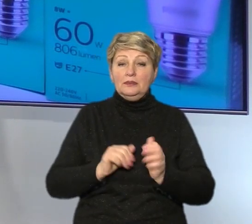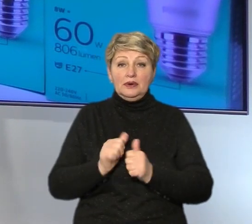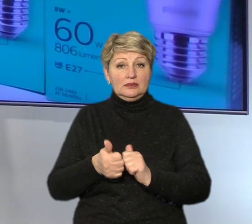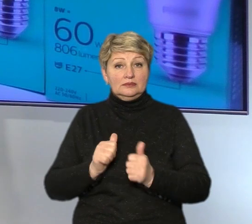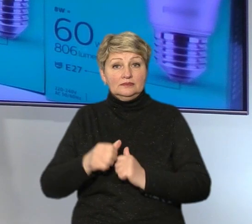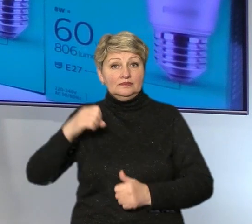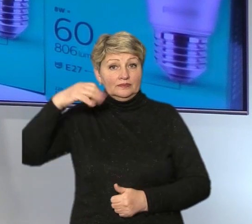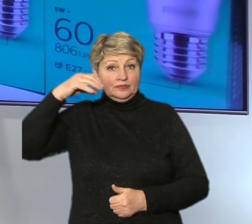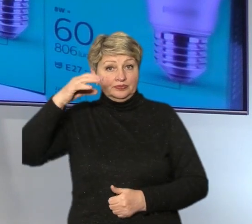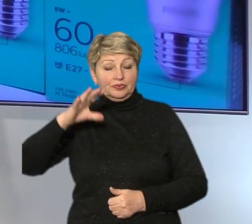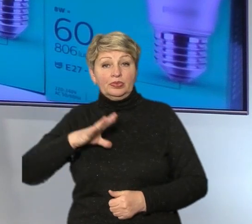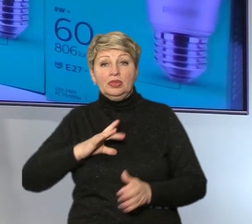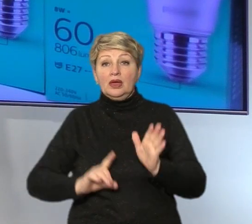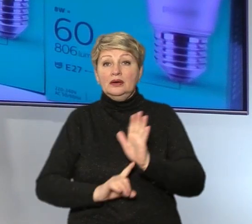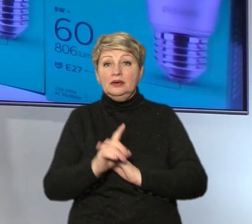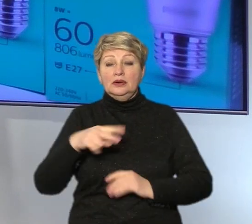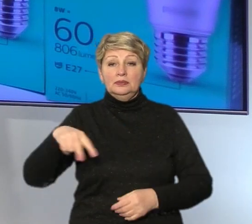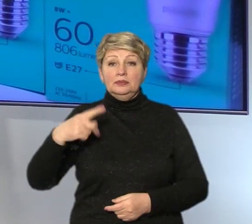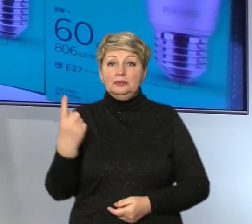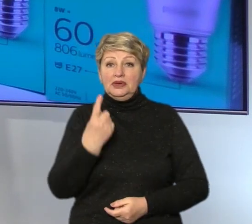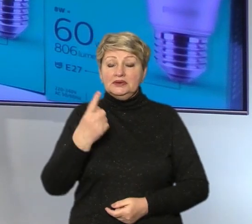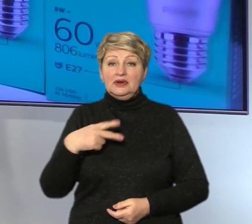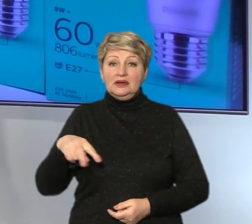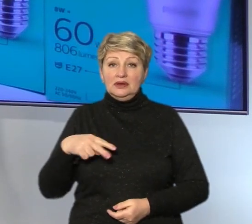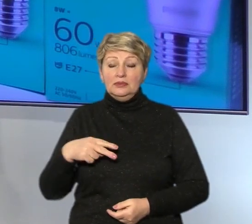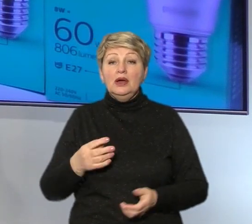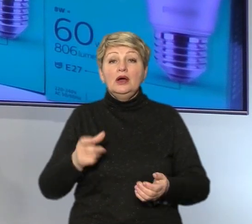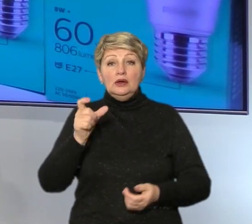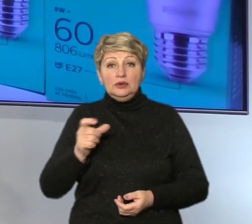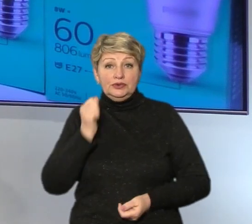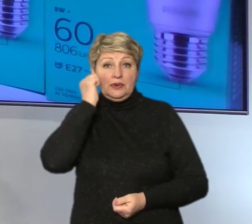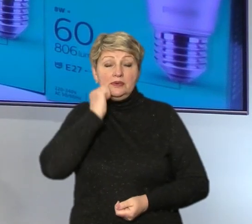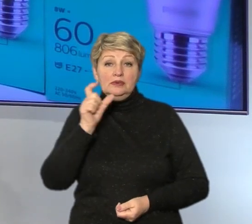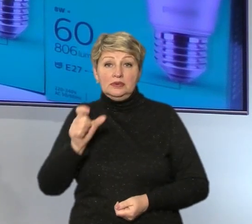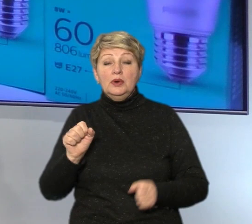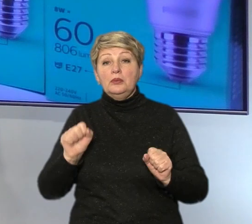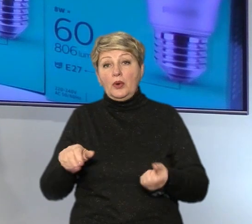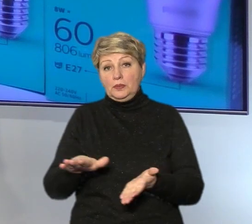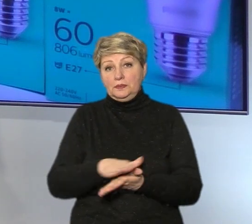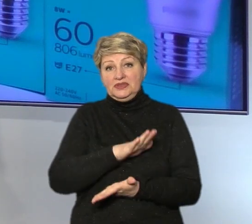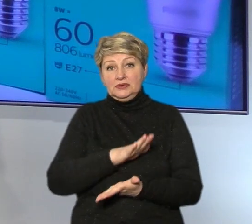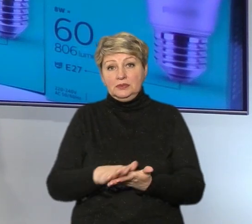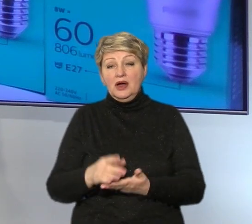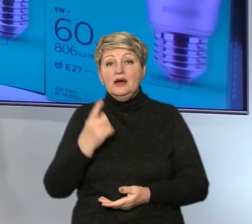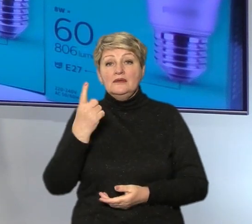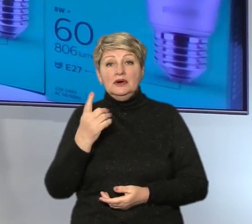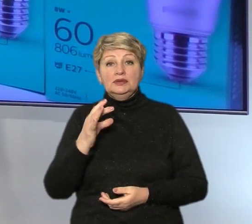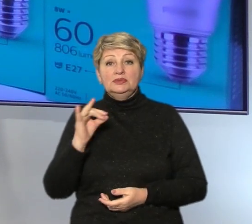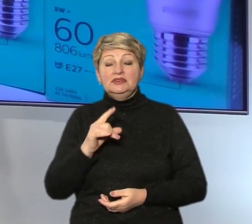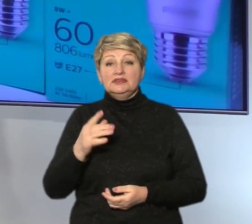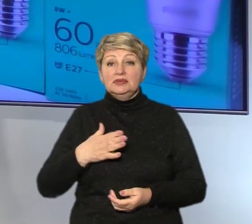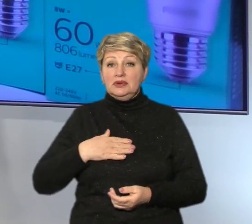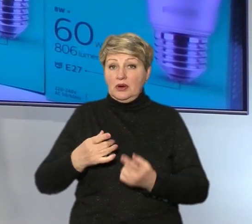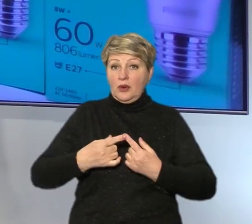лютого. Отримати енергоощадні замість звичайних люди поважного віку можуть безоплатно. В одному із відділень